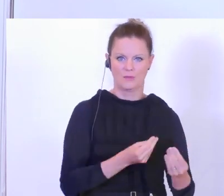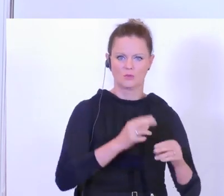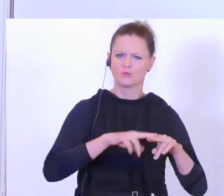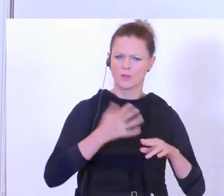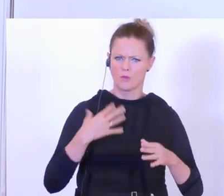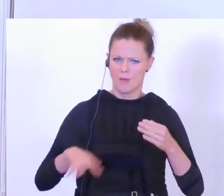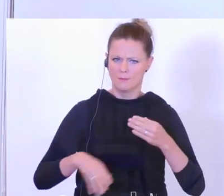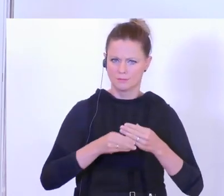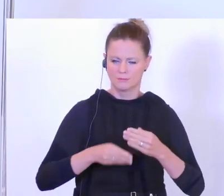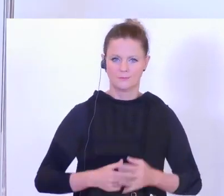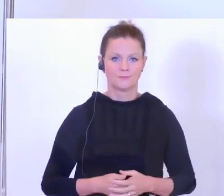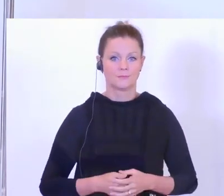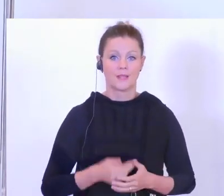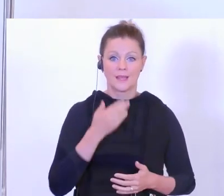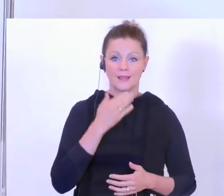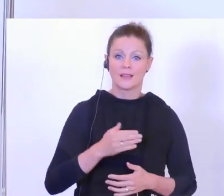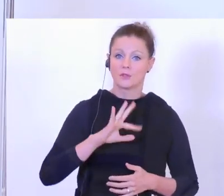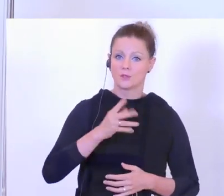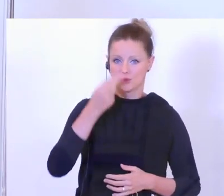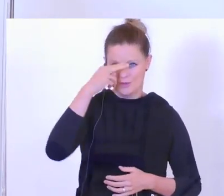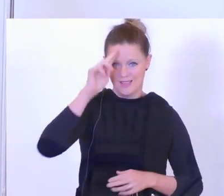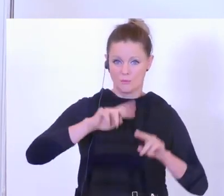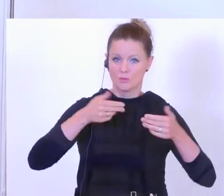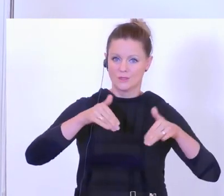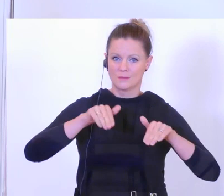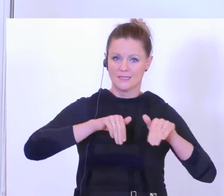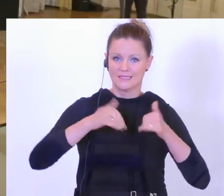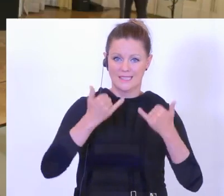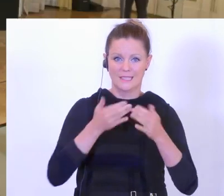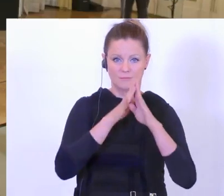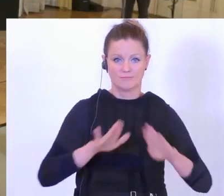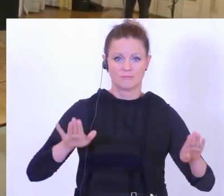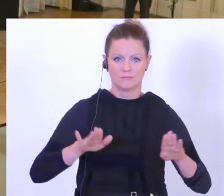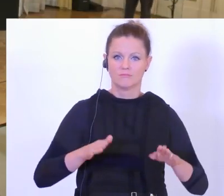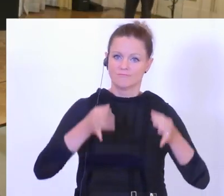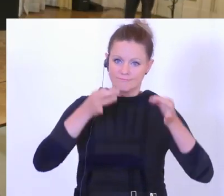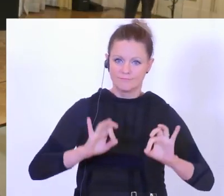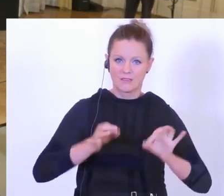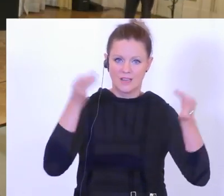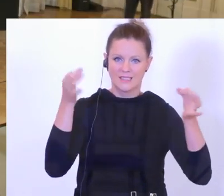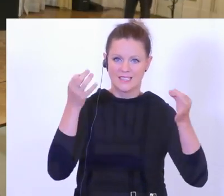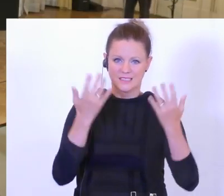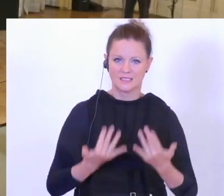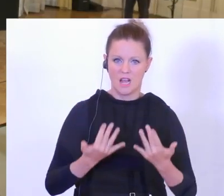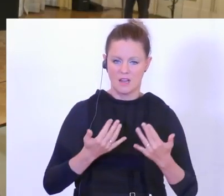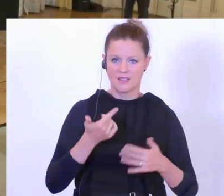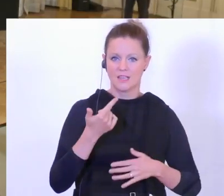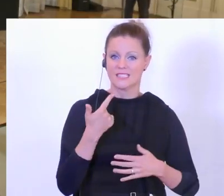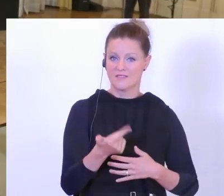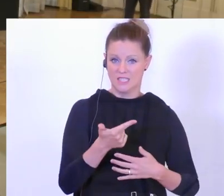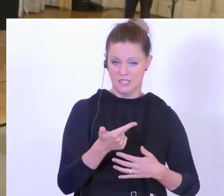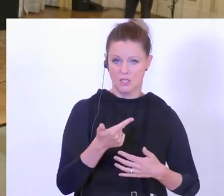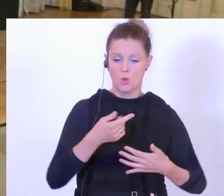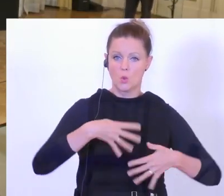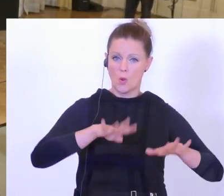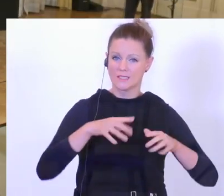nochmals melden. Danke sehr, Herr Bundesminister, geschätzte Damen und Herren. Ich präsentiere Ihnen jetzt die validierten, qualitätsgeprüften Zahlen 2019, wie